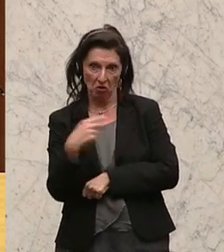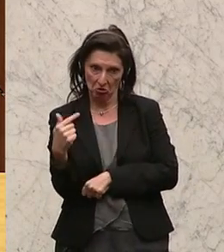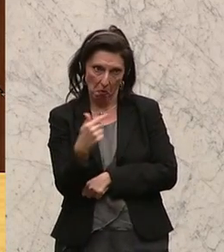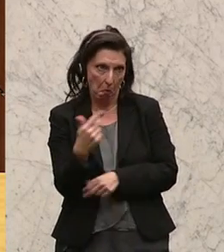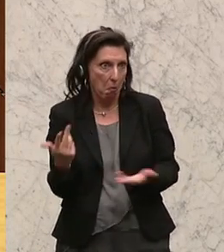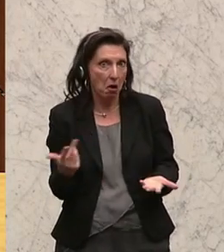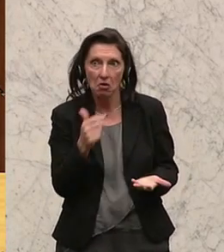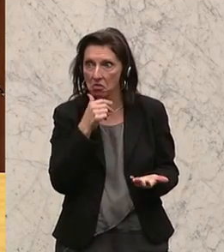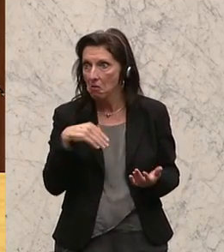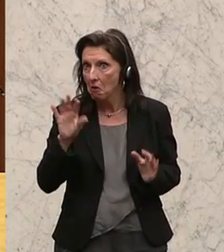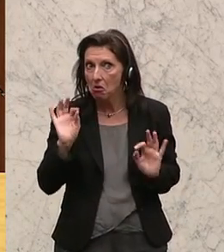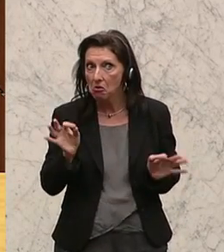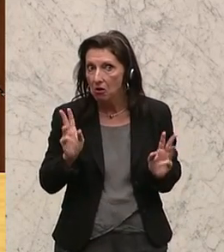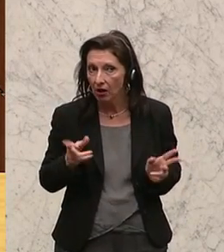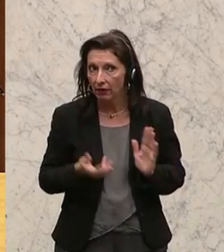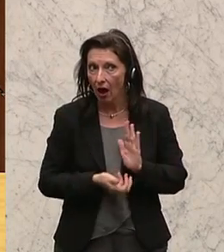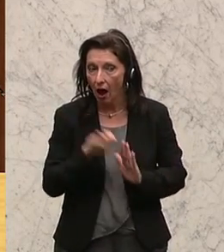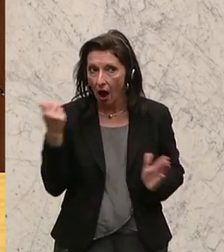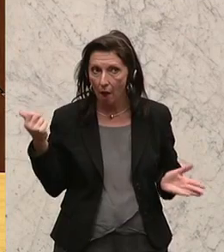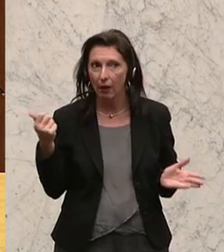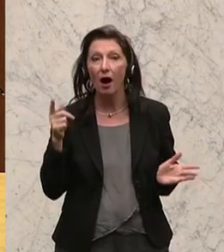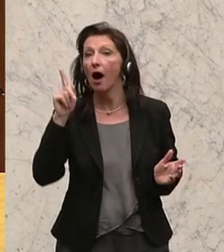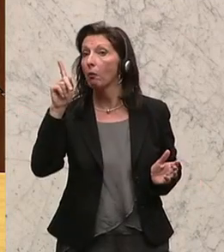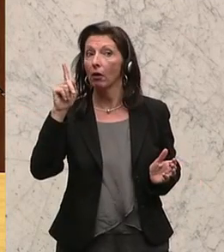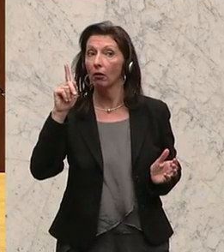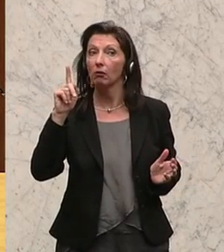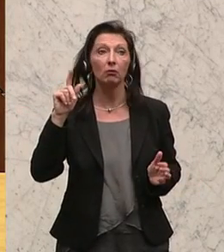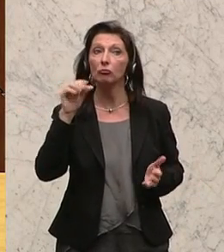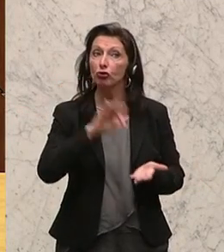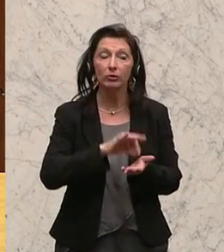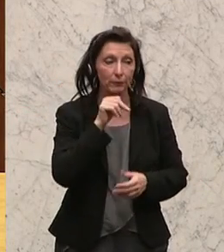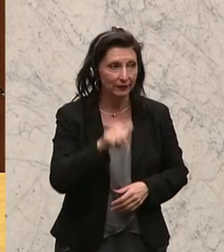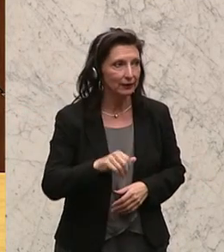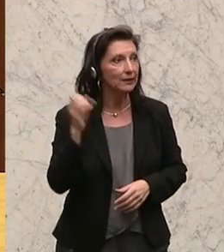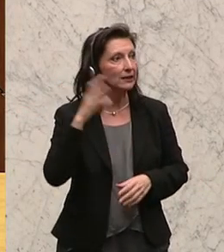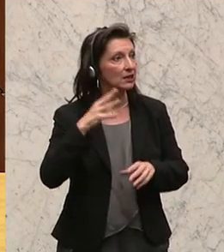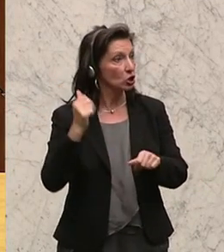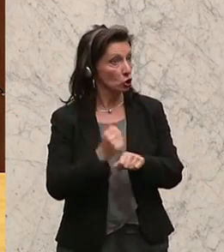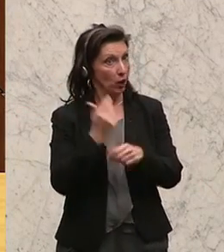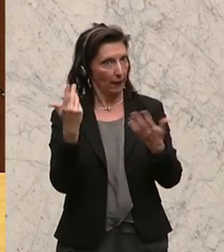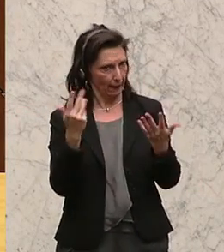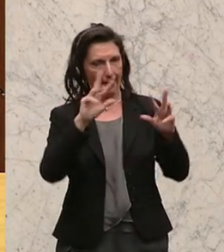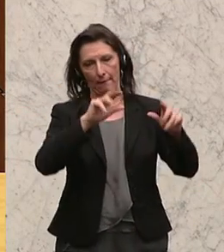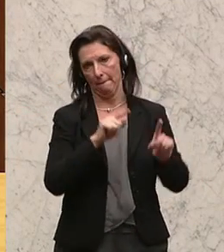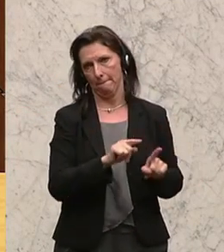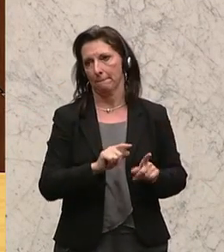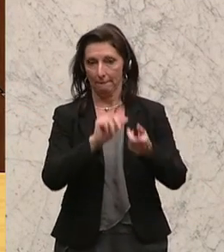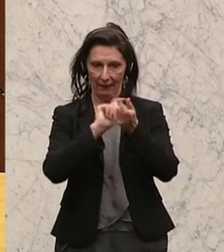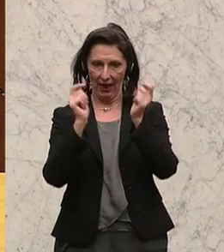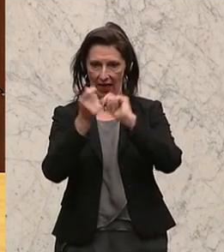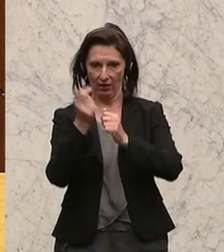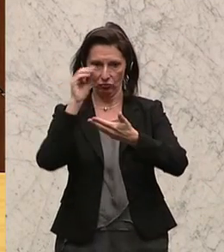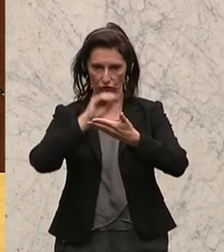und könnten aufgehoben werden. Das ist aber keineswegs so. Kommen wir zu Lichtenstein. Die Änderung sieht vor, dass das